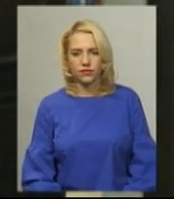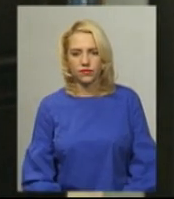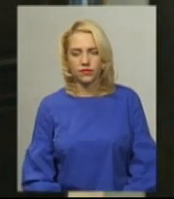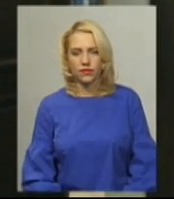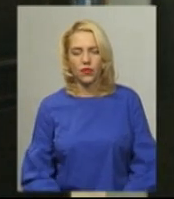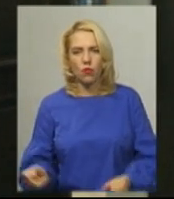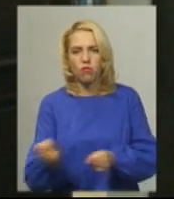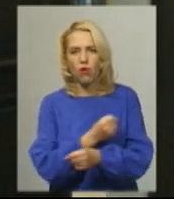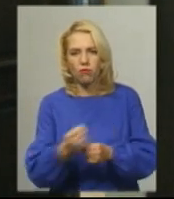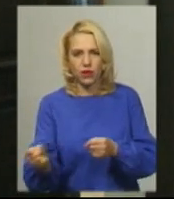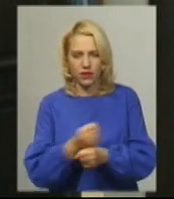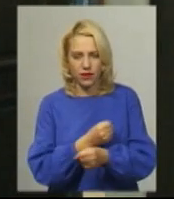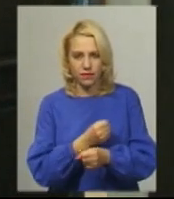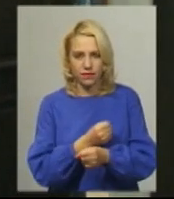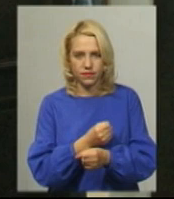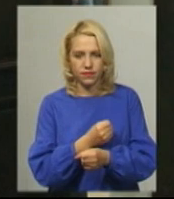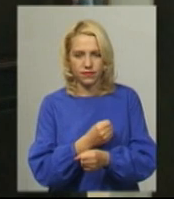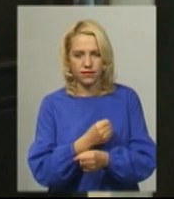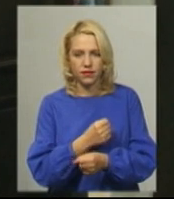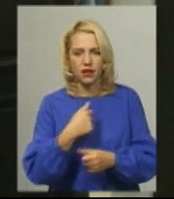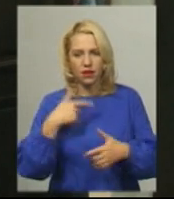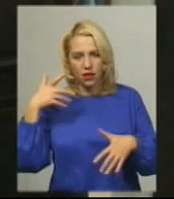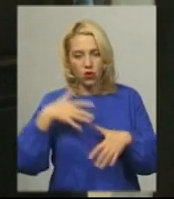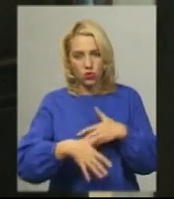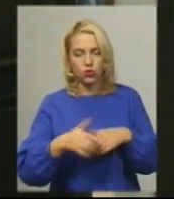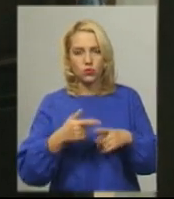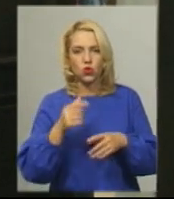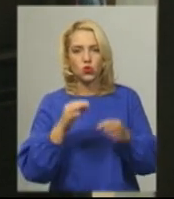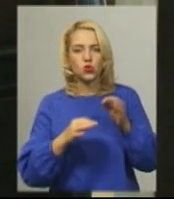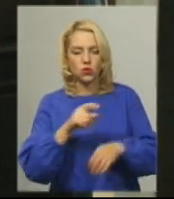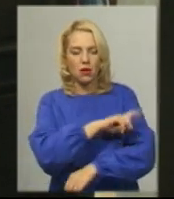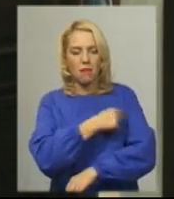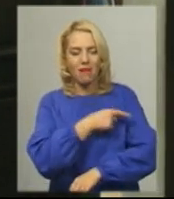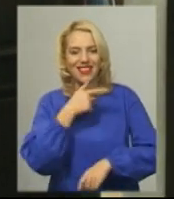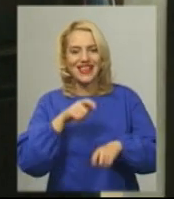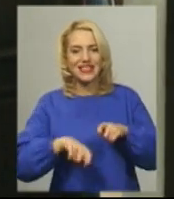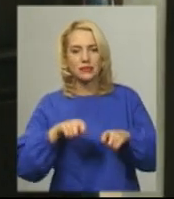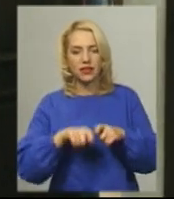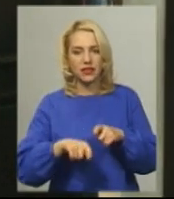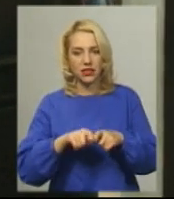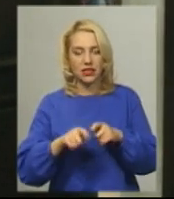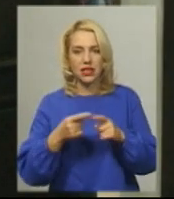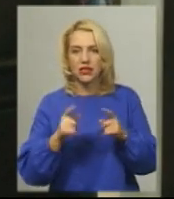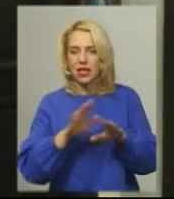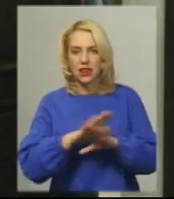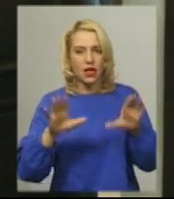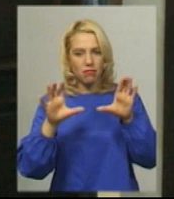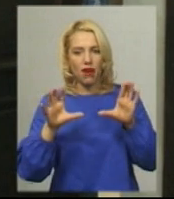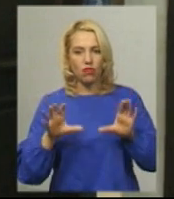побили. Хоч я розумію, судово-медичну експертизу це неправомірно,